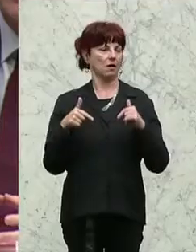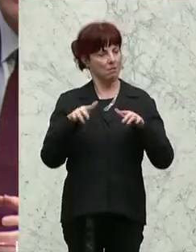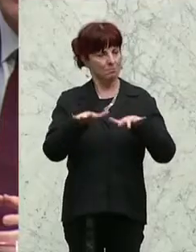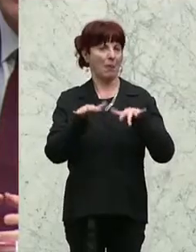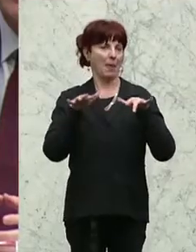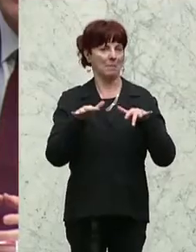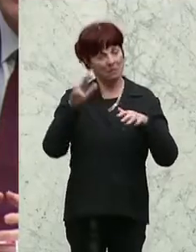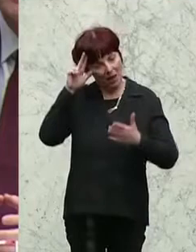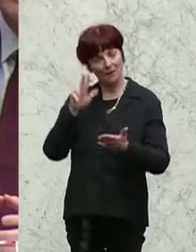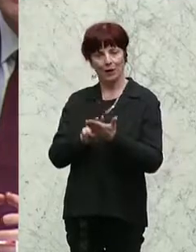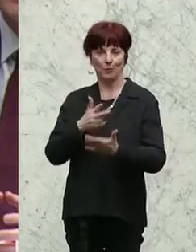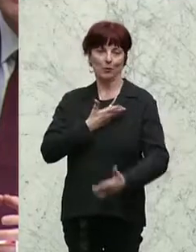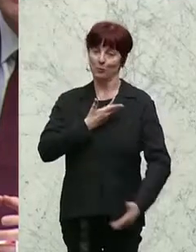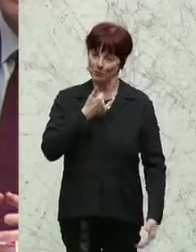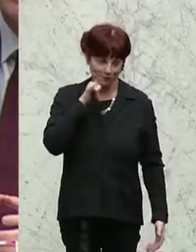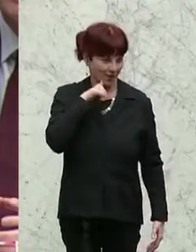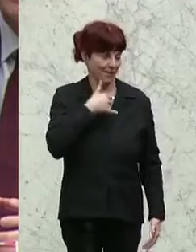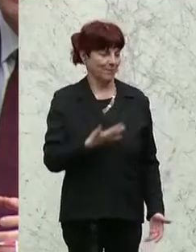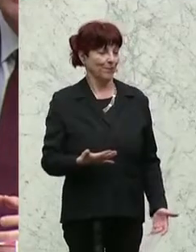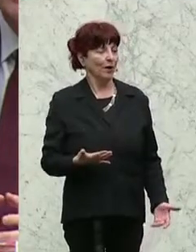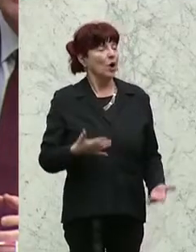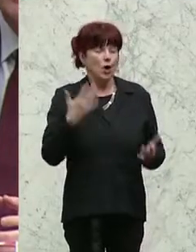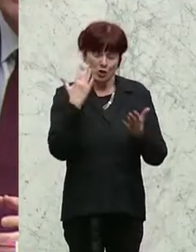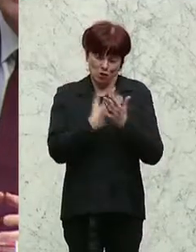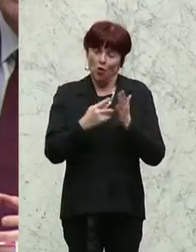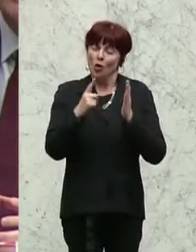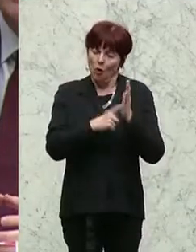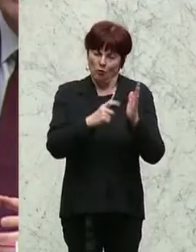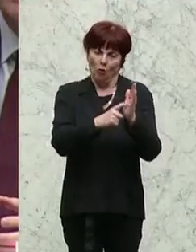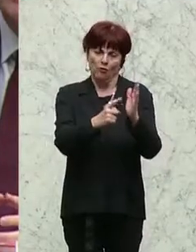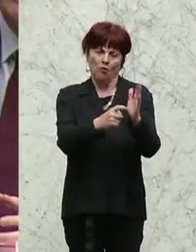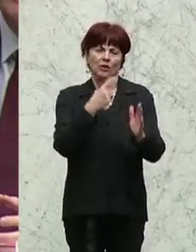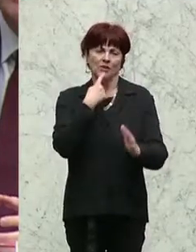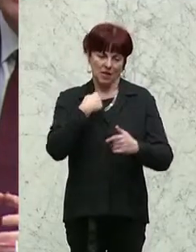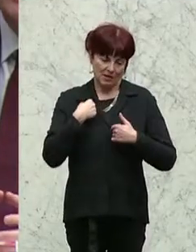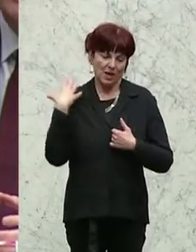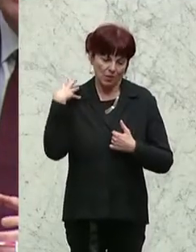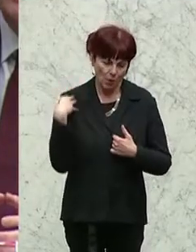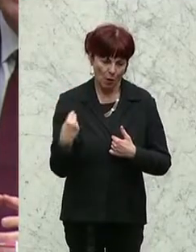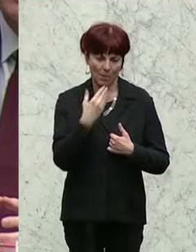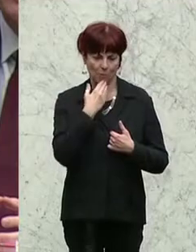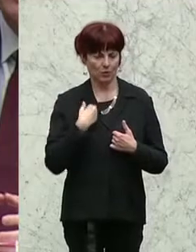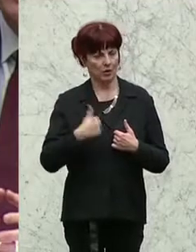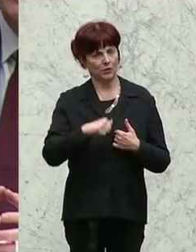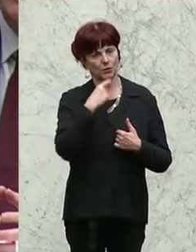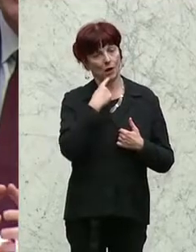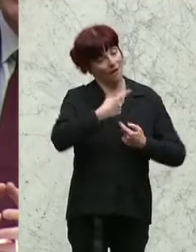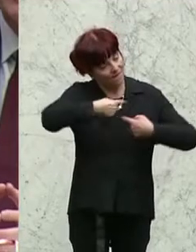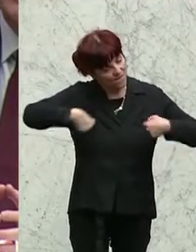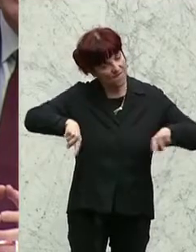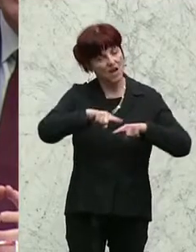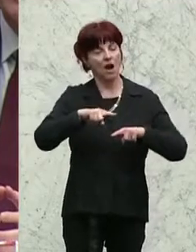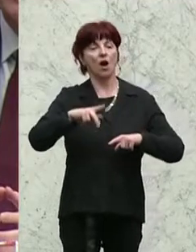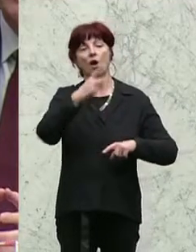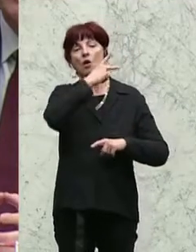ist ja schon x-mal gesagt worden, und es sei noch mal wiederholt, und sind als